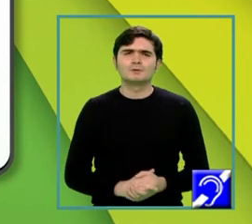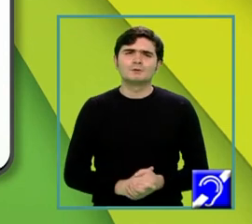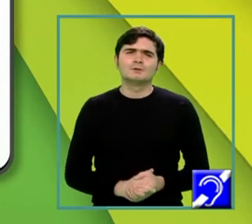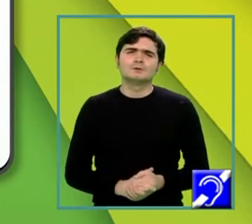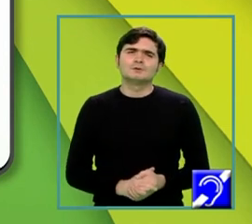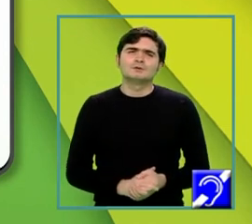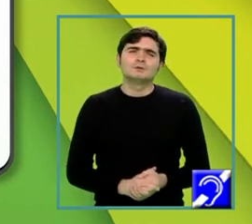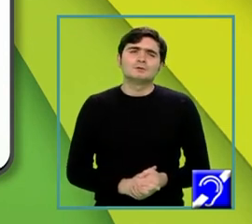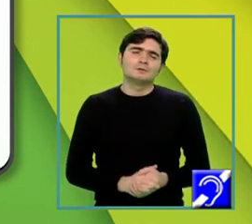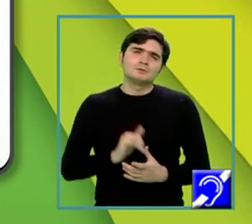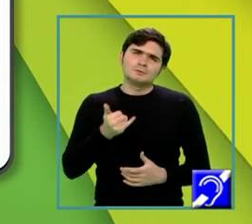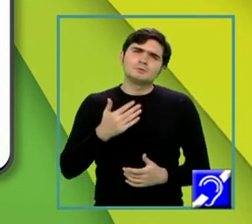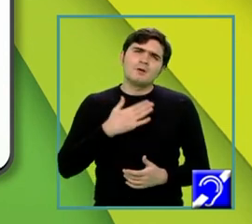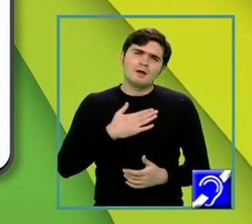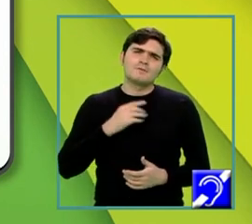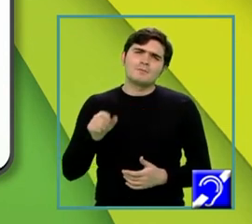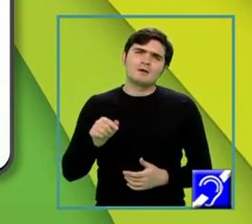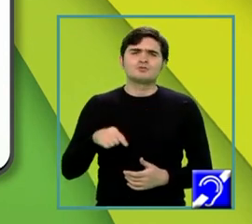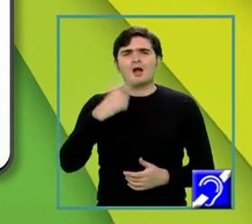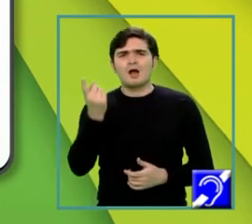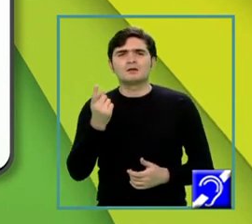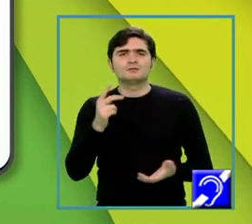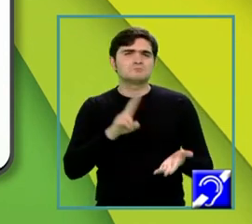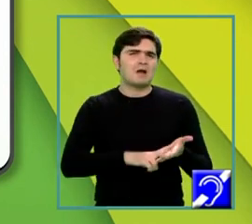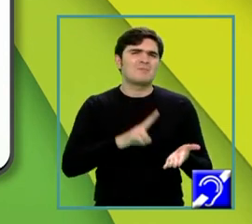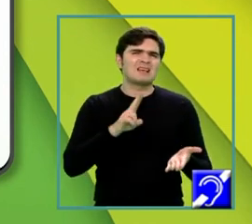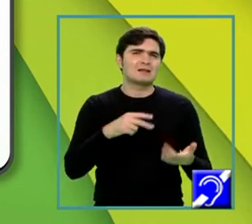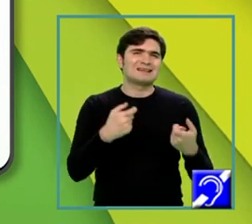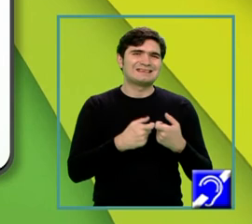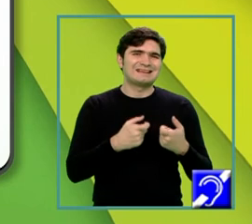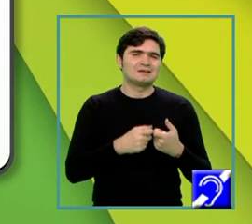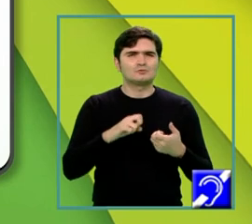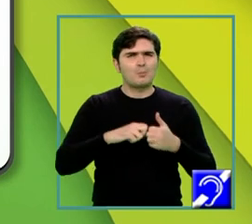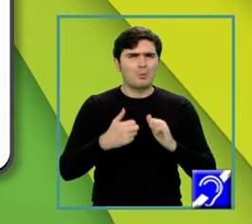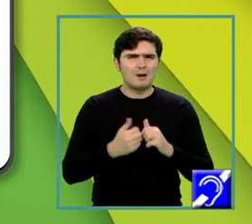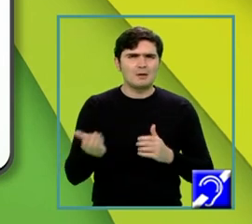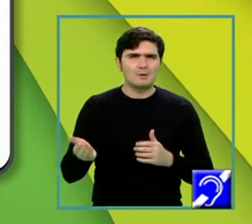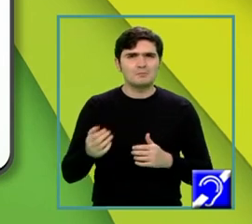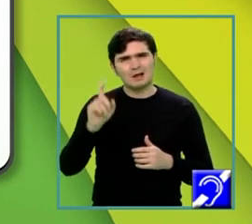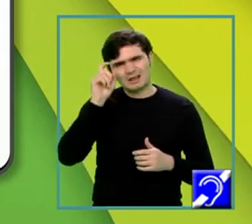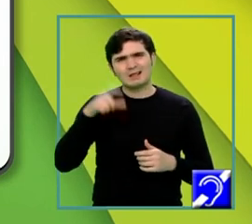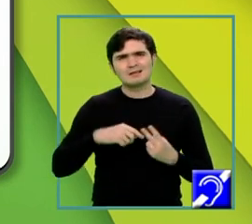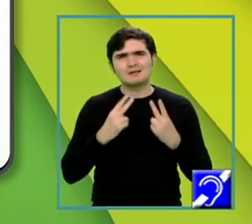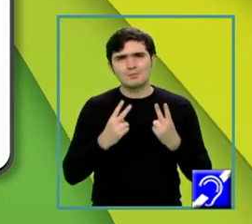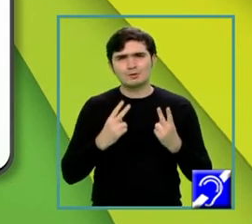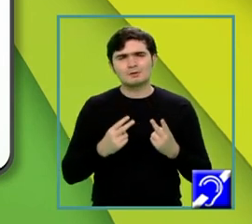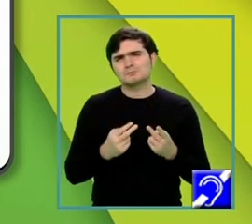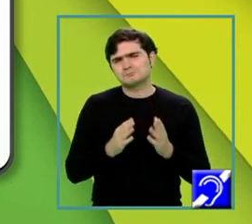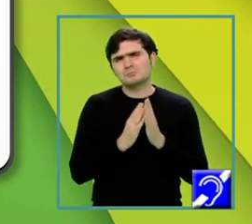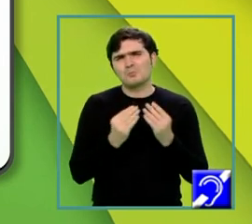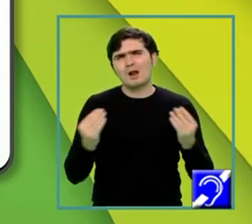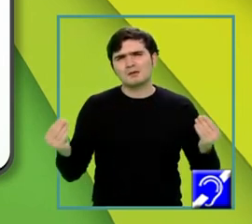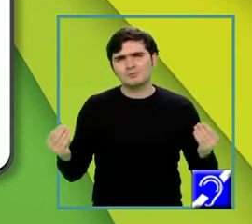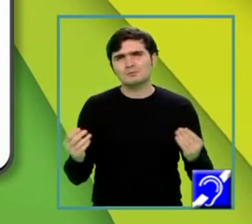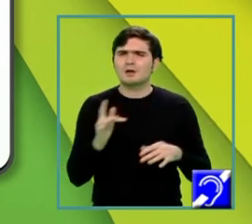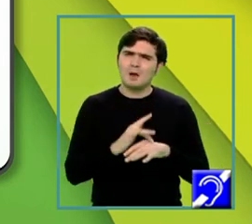Și mai avem aici o altă aplicație, iarăși am considerat destul de importantă, mă rog, sunt foarte multe, dar